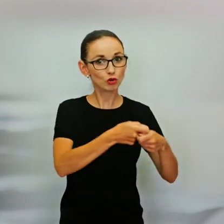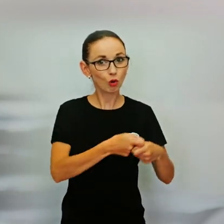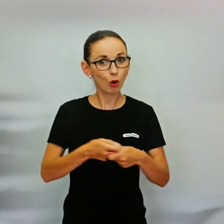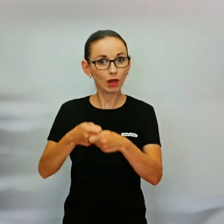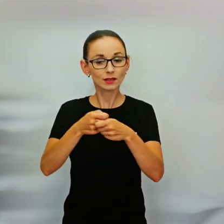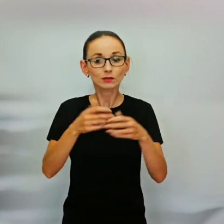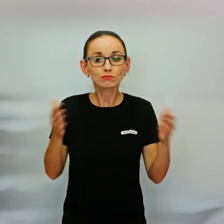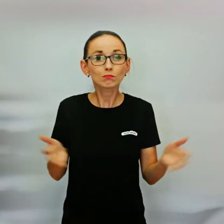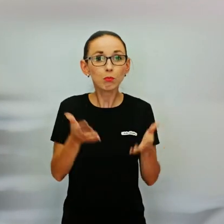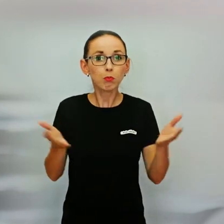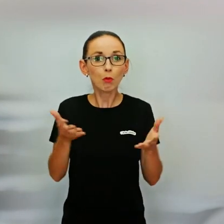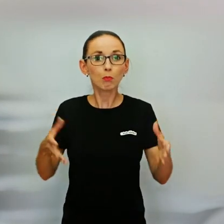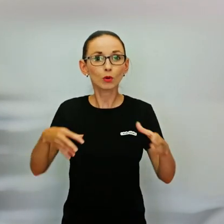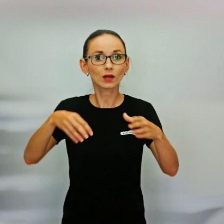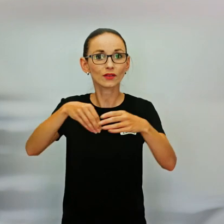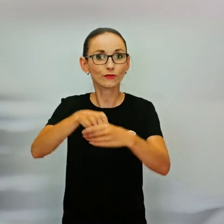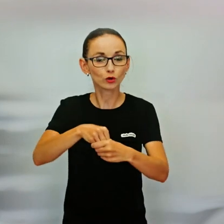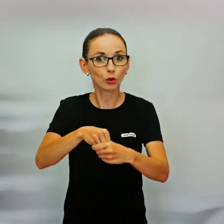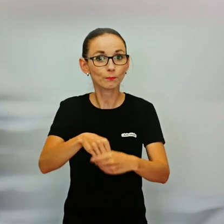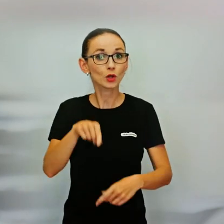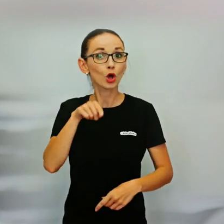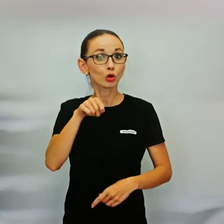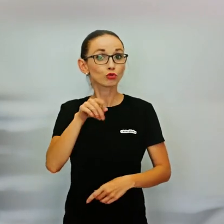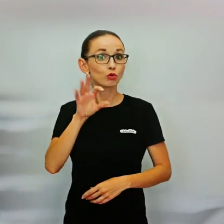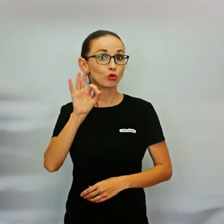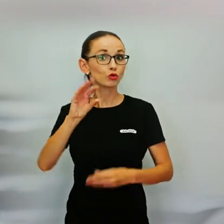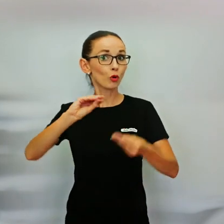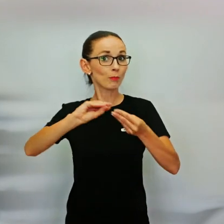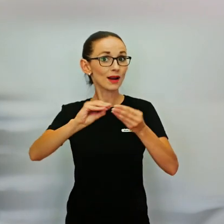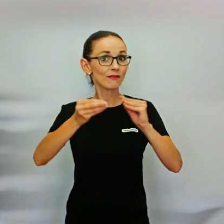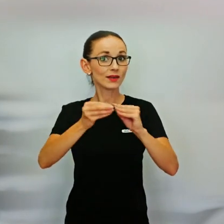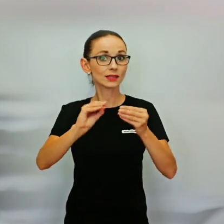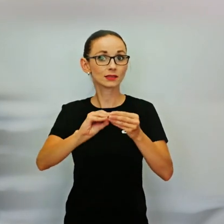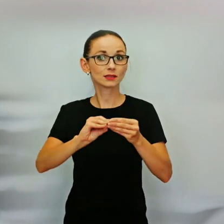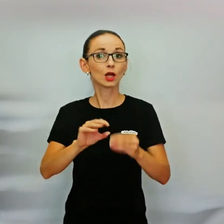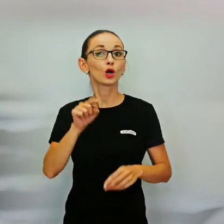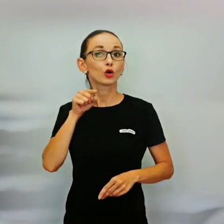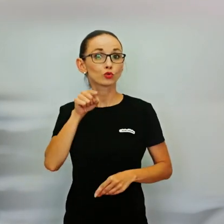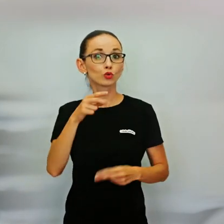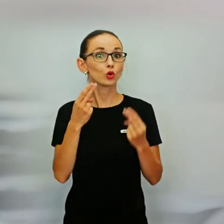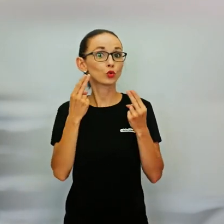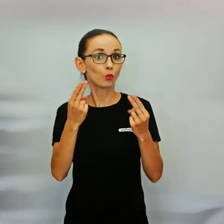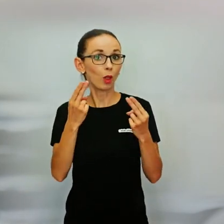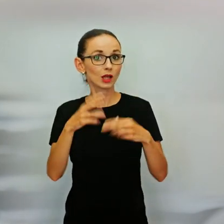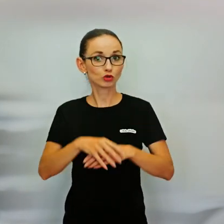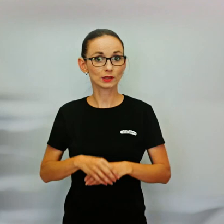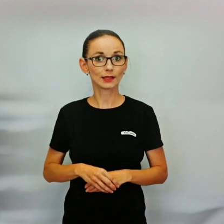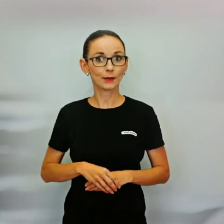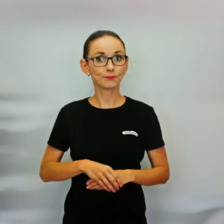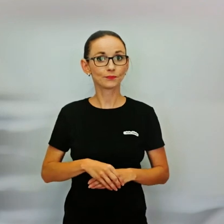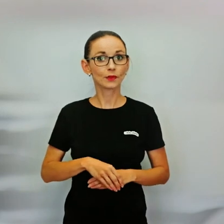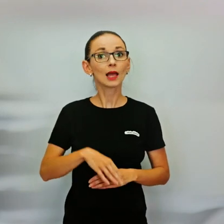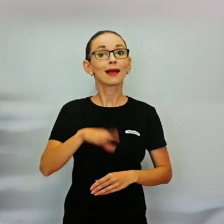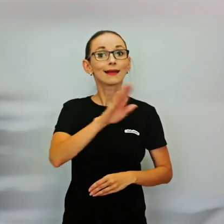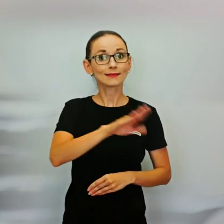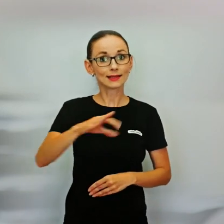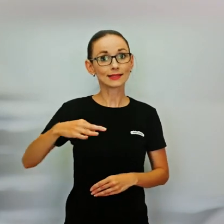budú mať tú skúsenosť a nebudú mať problém toho človeka, keď ju ide na ulici mu pomôcť alebo sa prihovoriť.